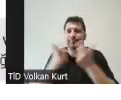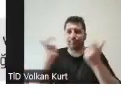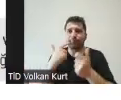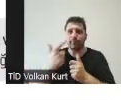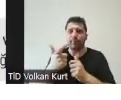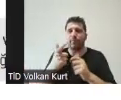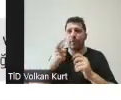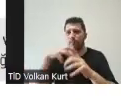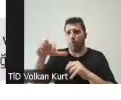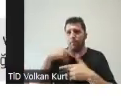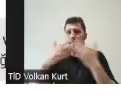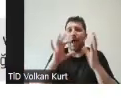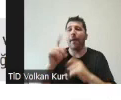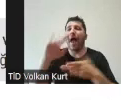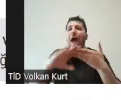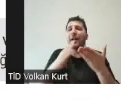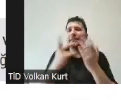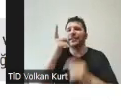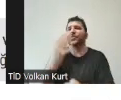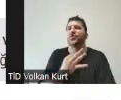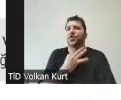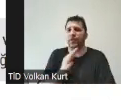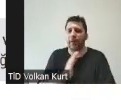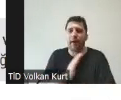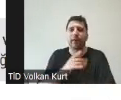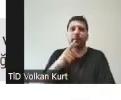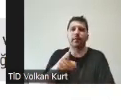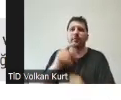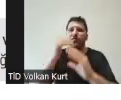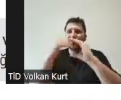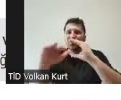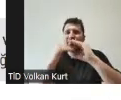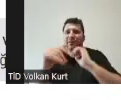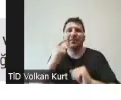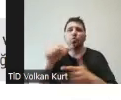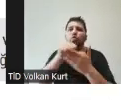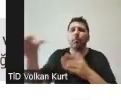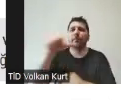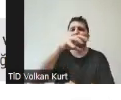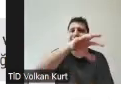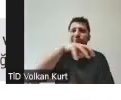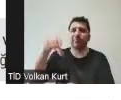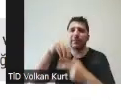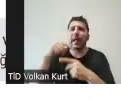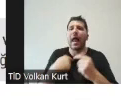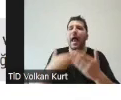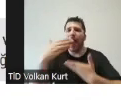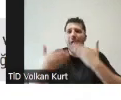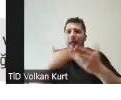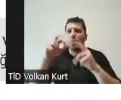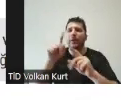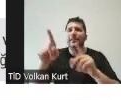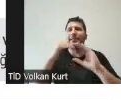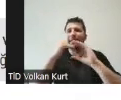gittik fakat ben arkadaşlarımdan rica ediyorum chatten tüm kategoriler için benim bu anlattıklarımın yazılı olarak